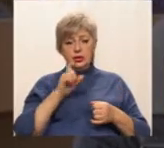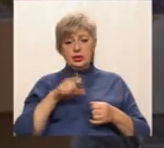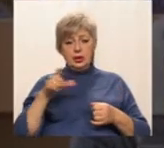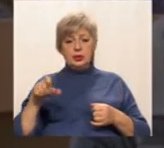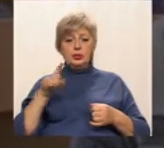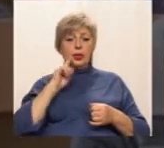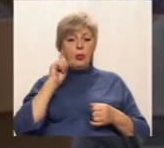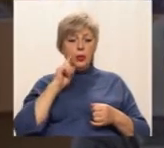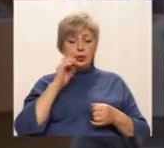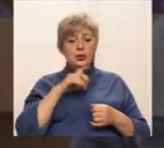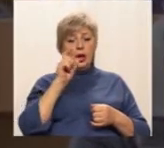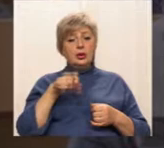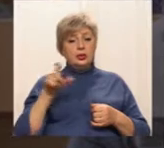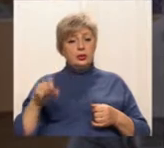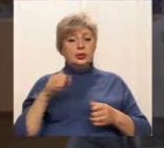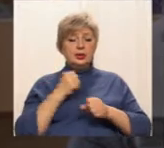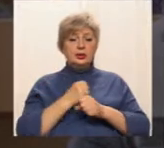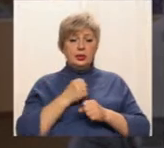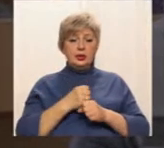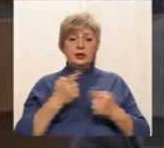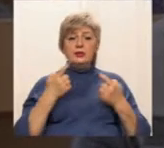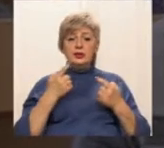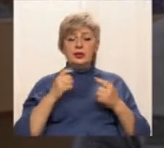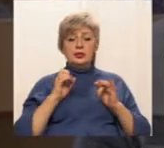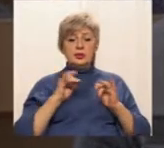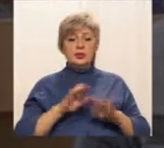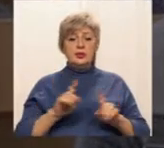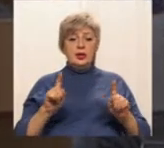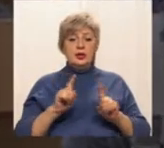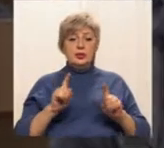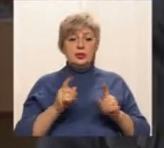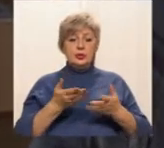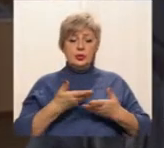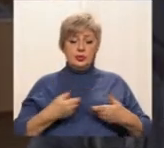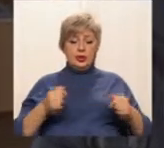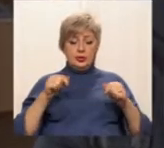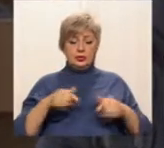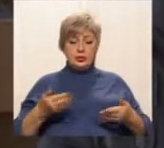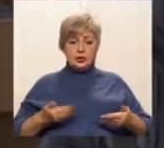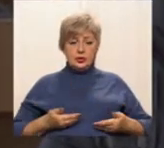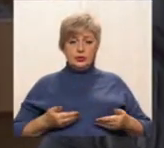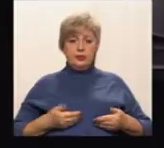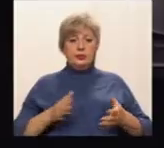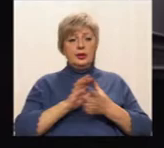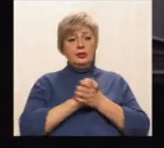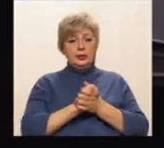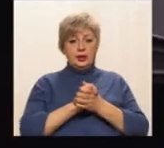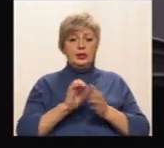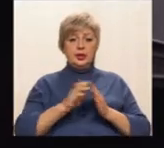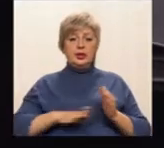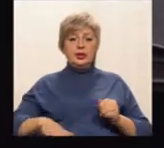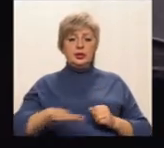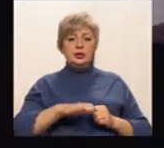роблять великі справи, що для нас всіх тут, що ми живемо у мирній території. Яна